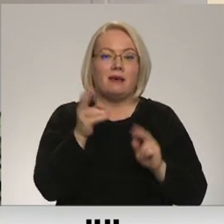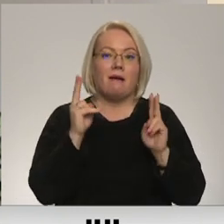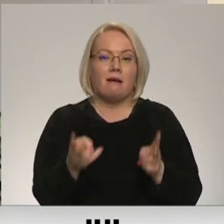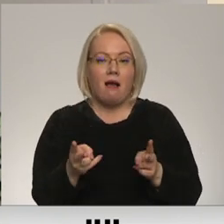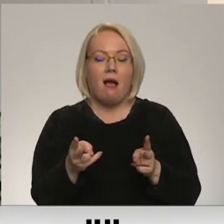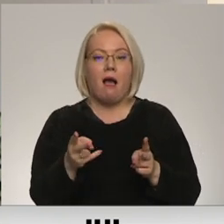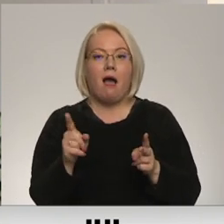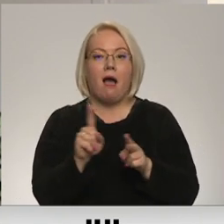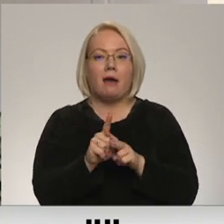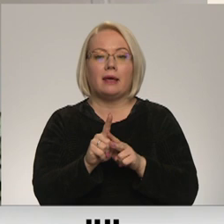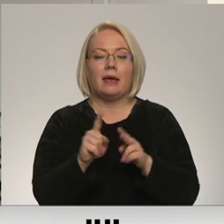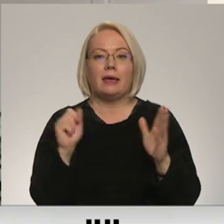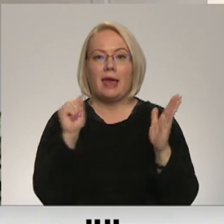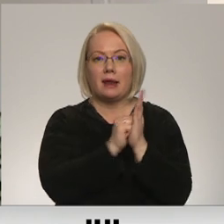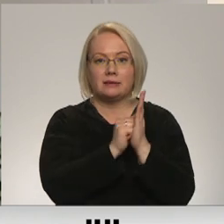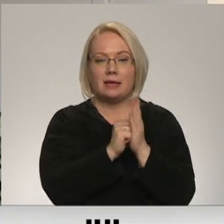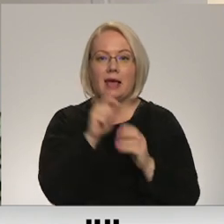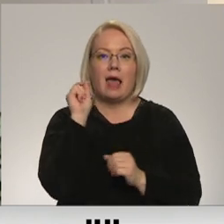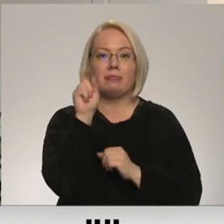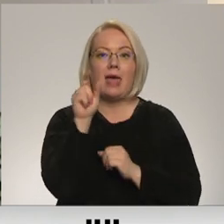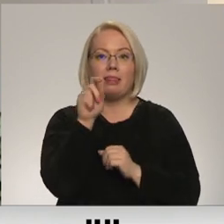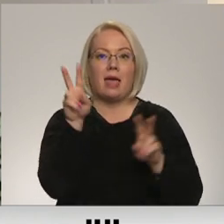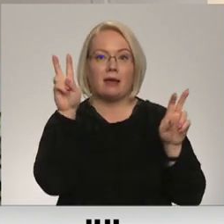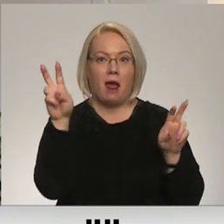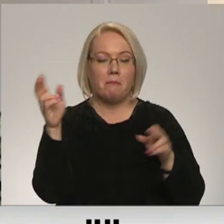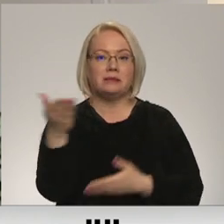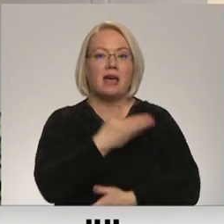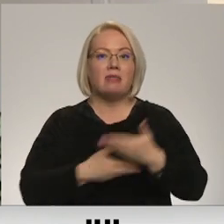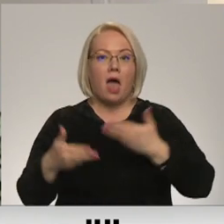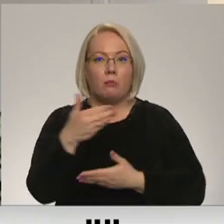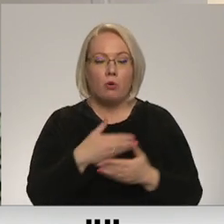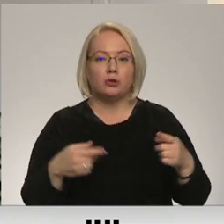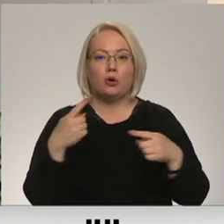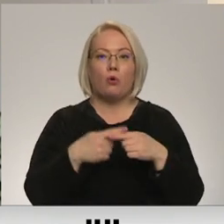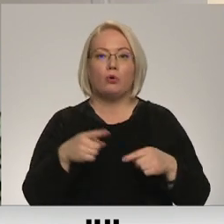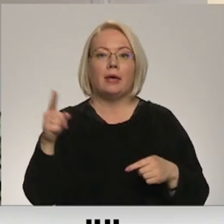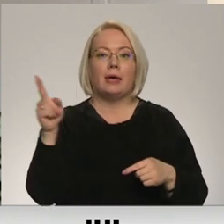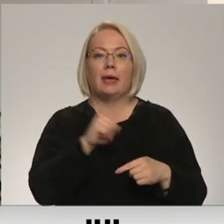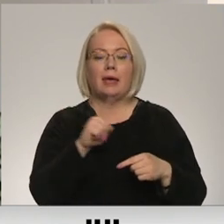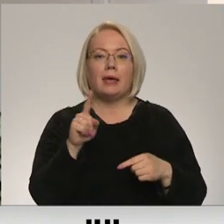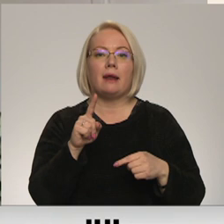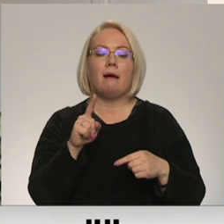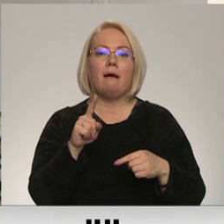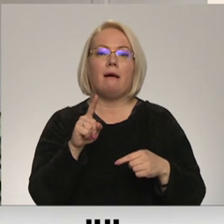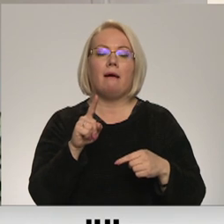arī ieraksti, ka telegrams sadarbojas un ir modus Vivendi